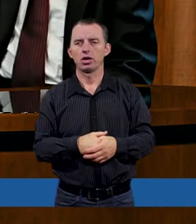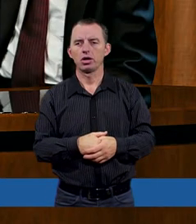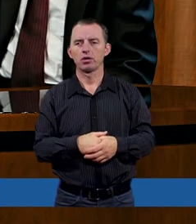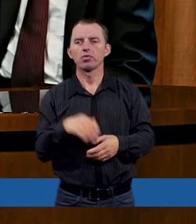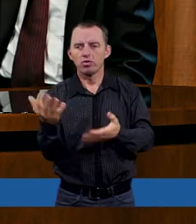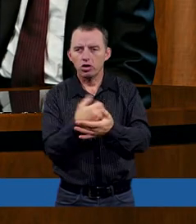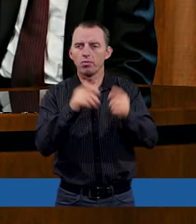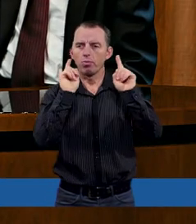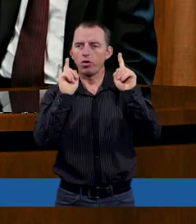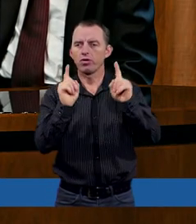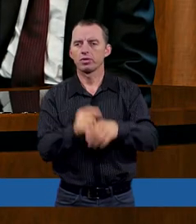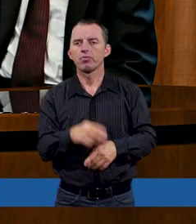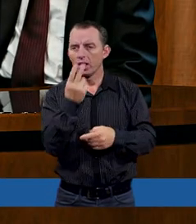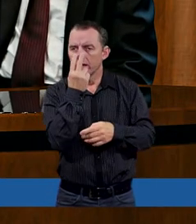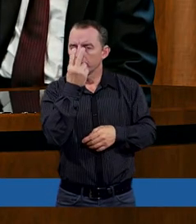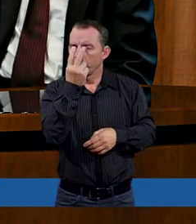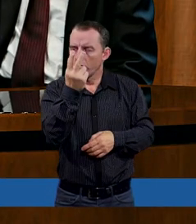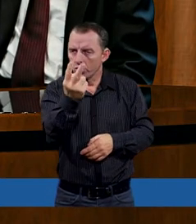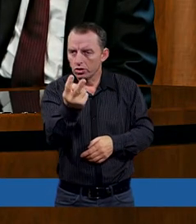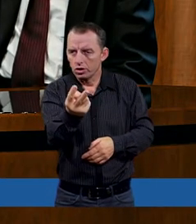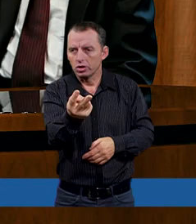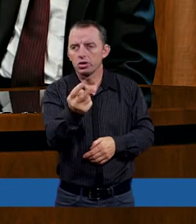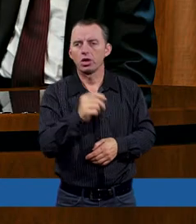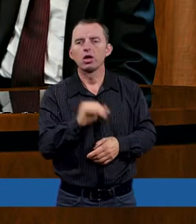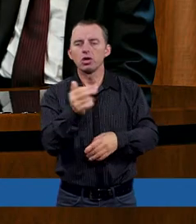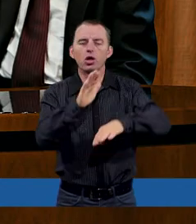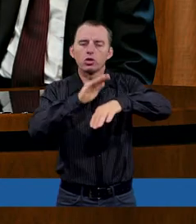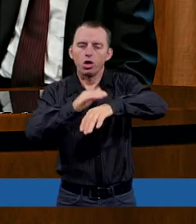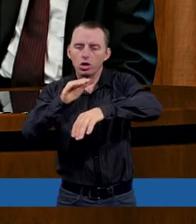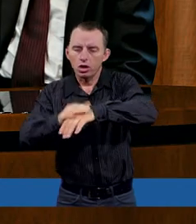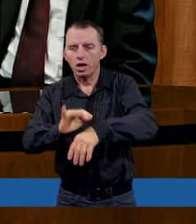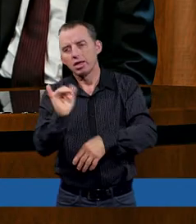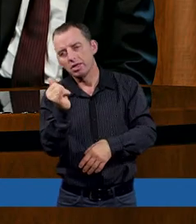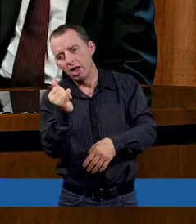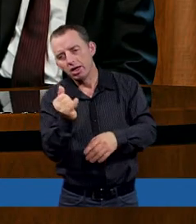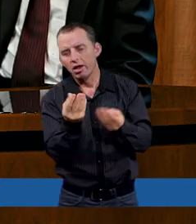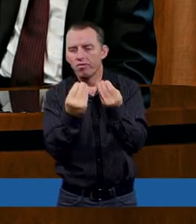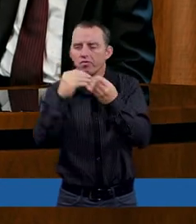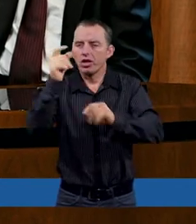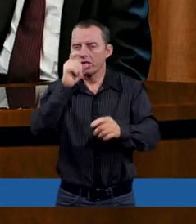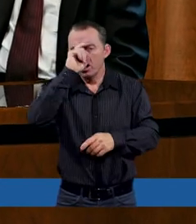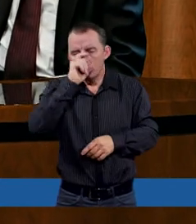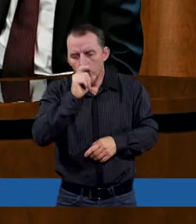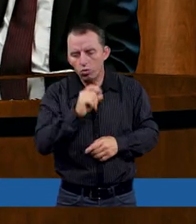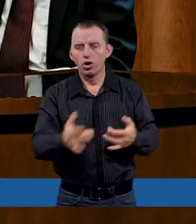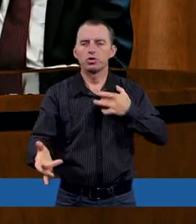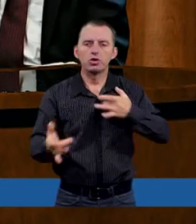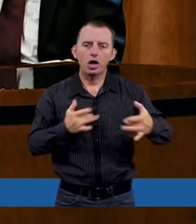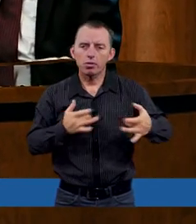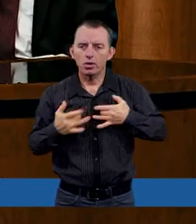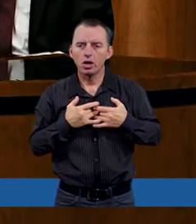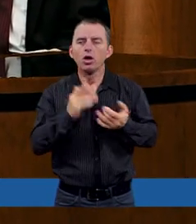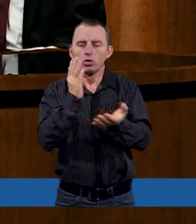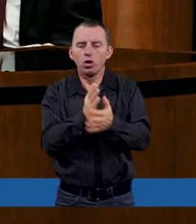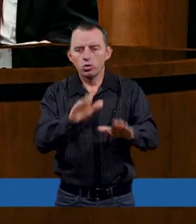Jest tego typu spojrzenie, że kiedy kogoś dotyka jakieś naprawdę wielkie zło, cierpienie, to